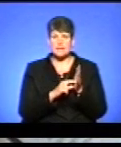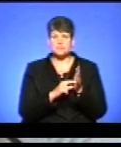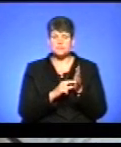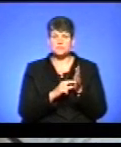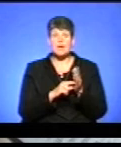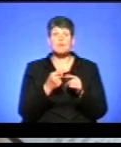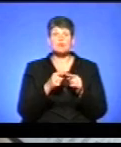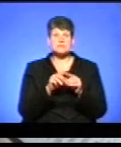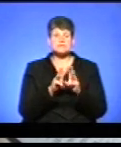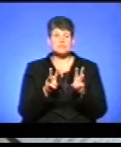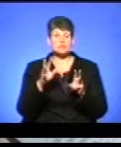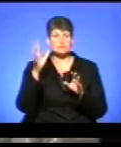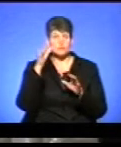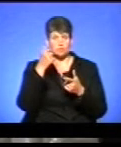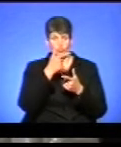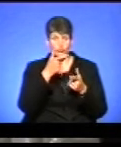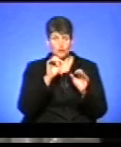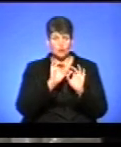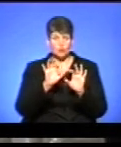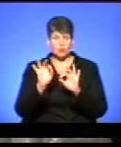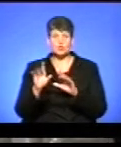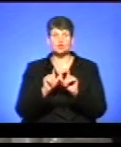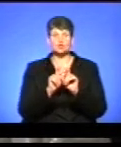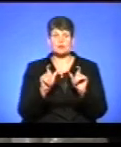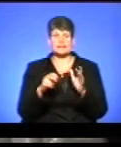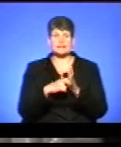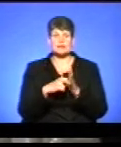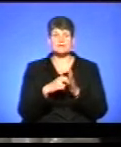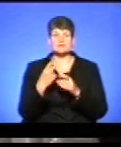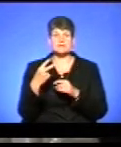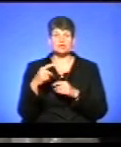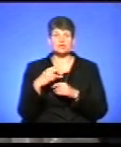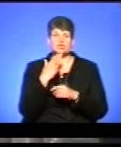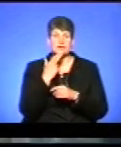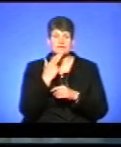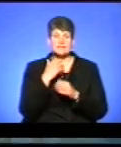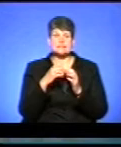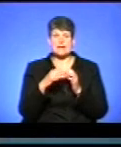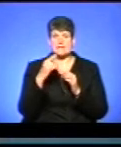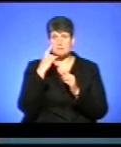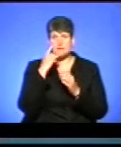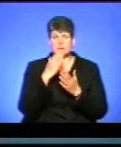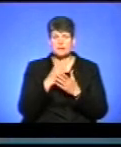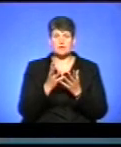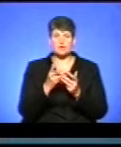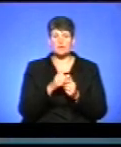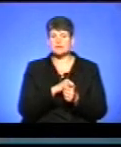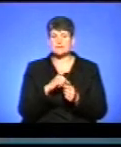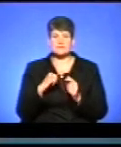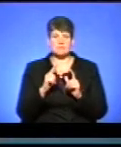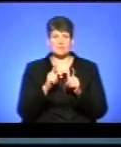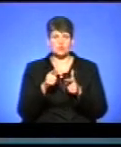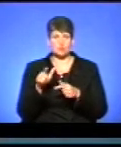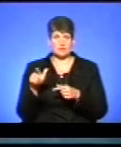Міністерство освіти і науки повідомило школи листами 20 червня. Середній бал мають рахувати самі вступники